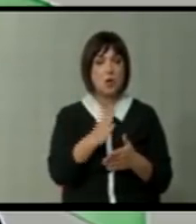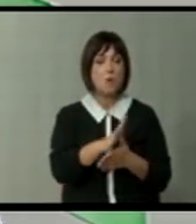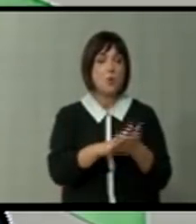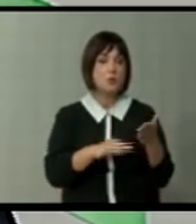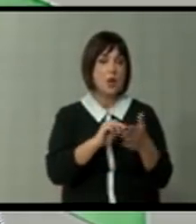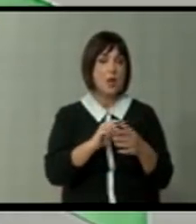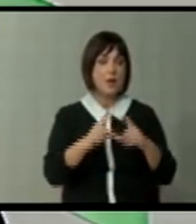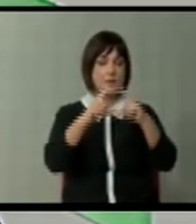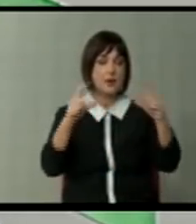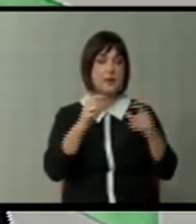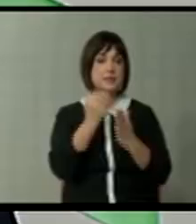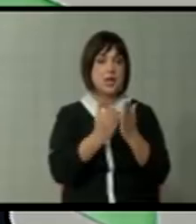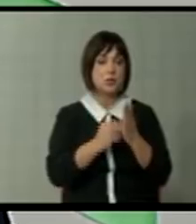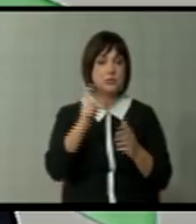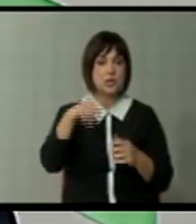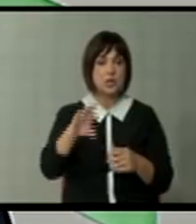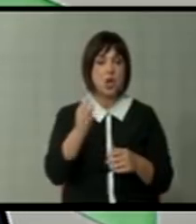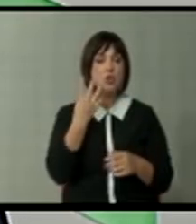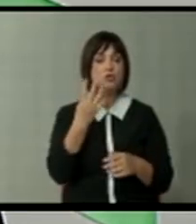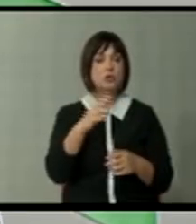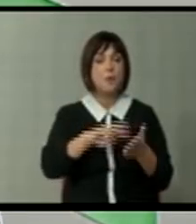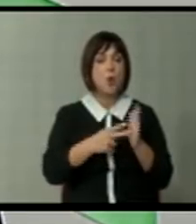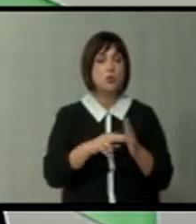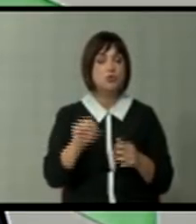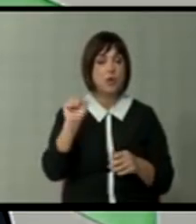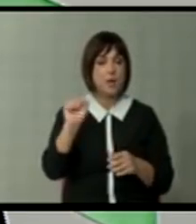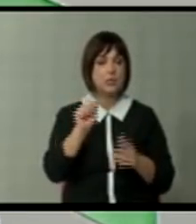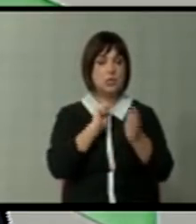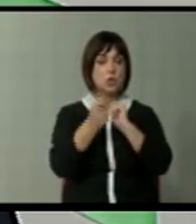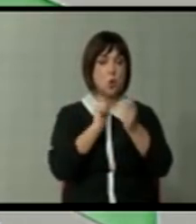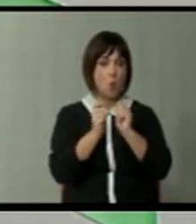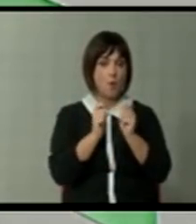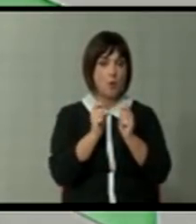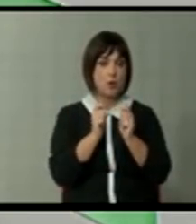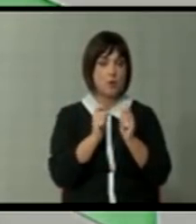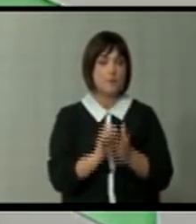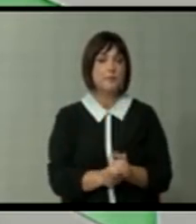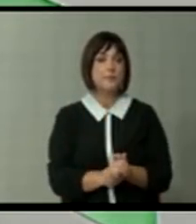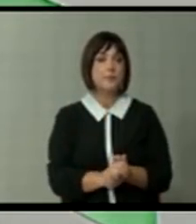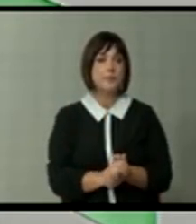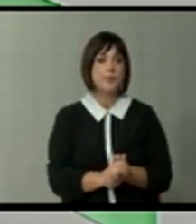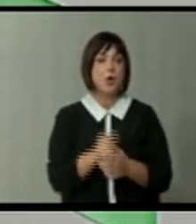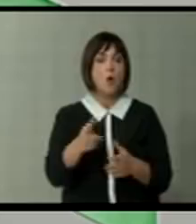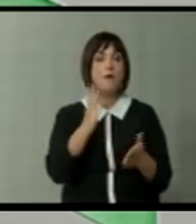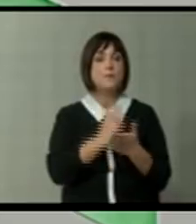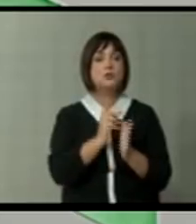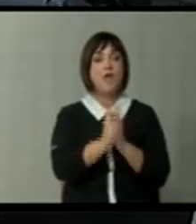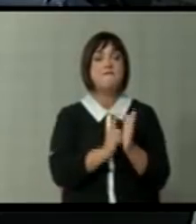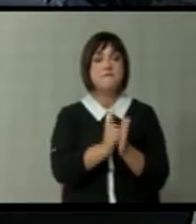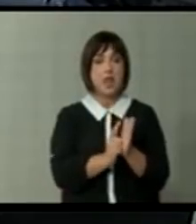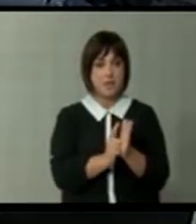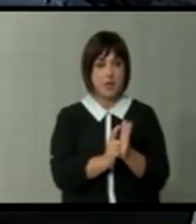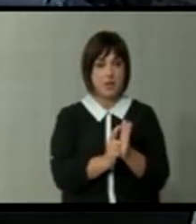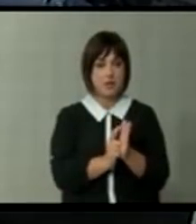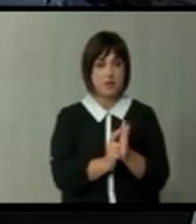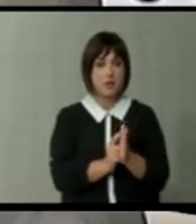премамбулата на законот за САО? Четирите политички партии си одоговори. Добро, тоа беше време во кое што